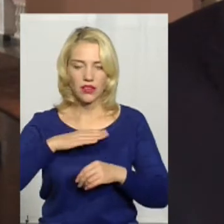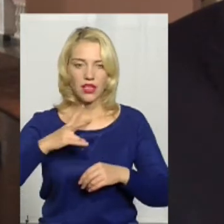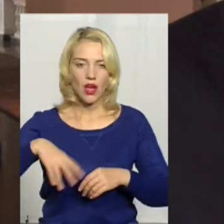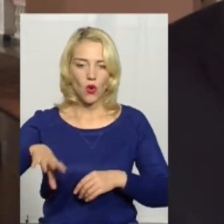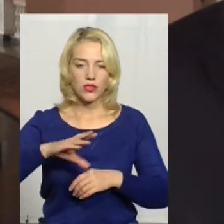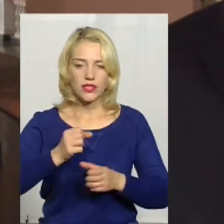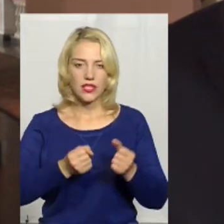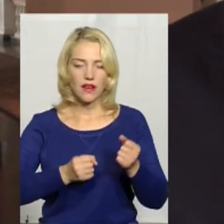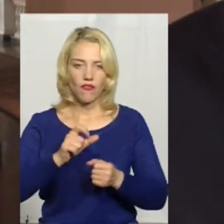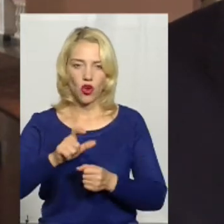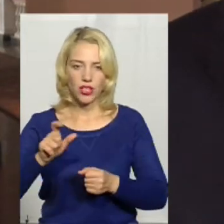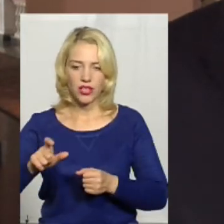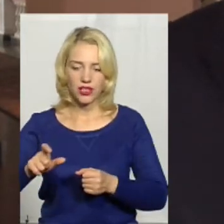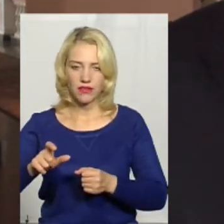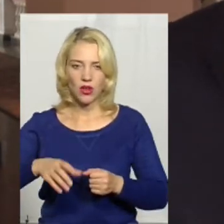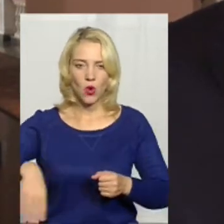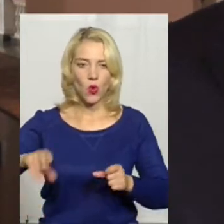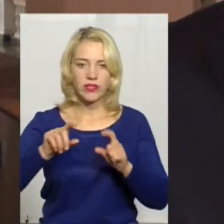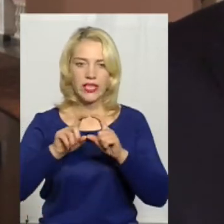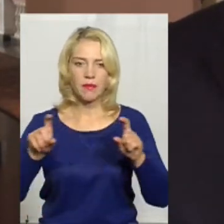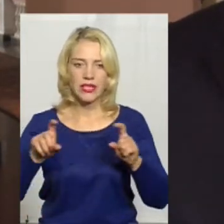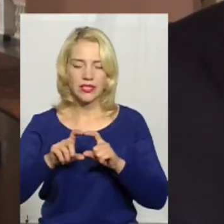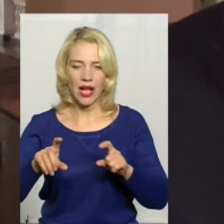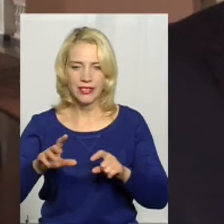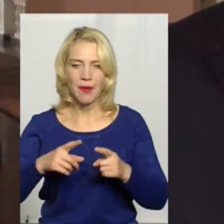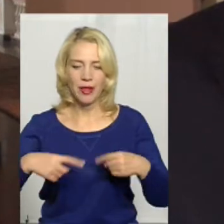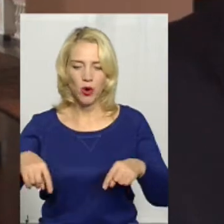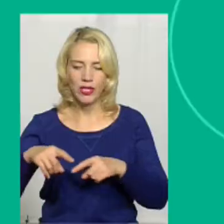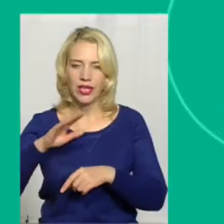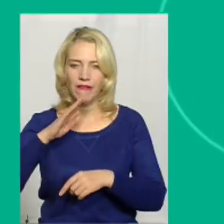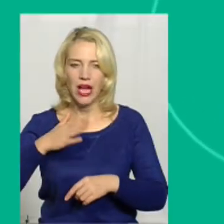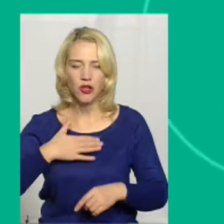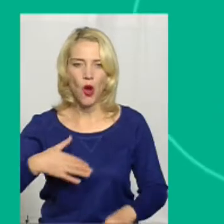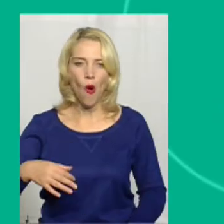всіх підстанцій, всіх підрозділів нашої області.